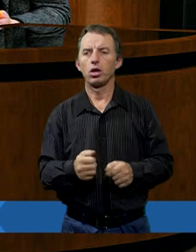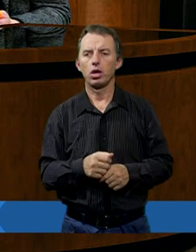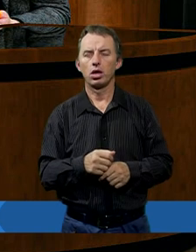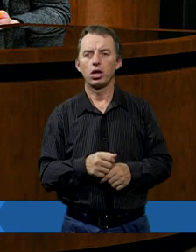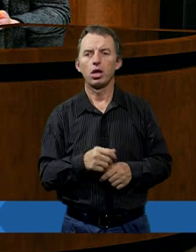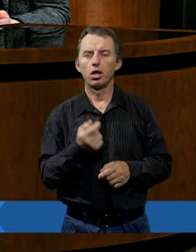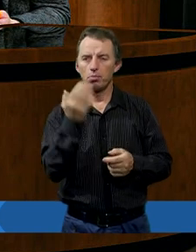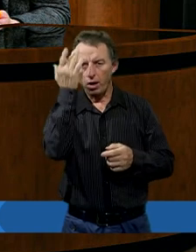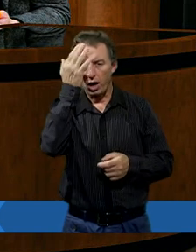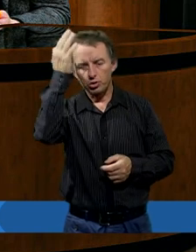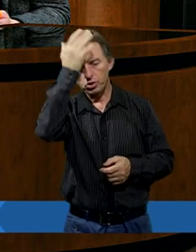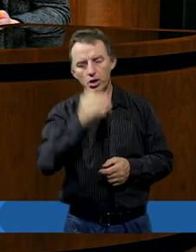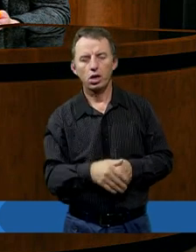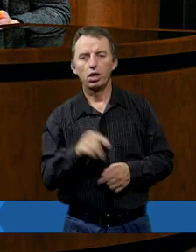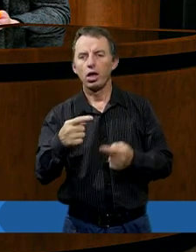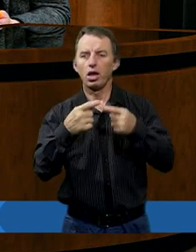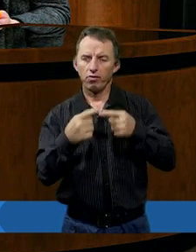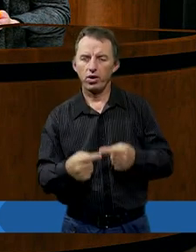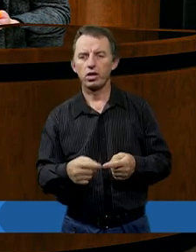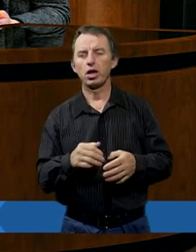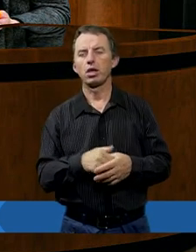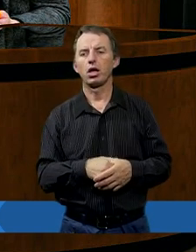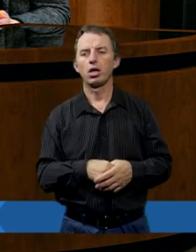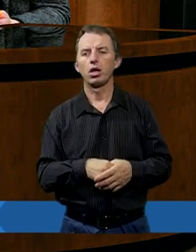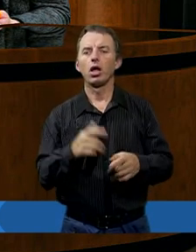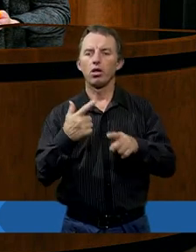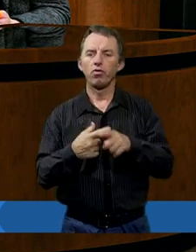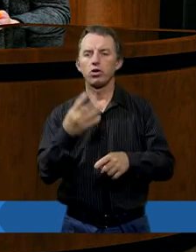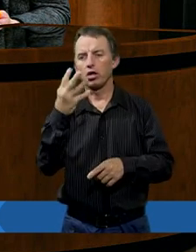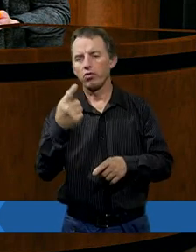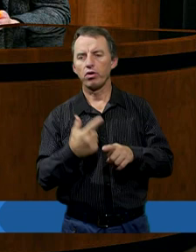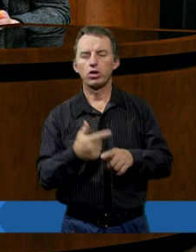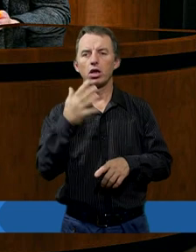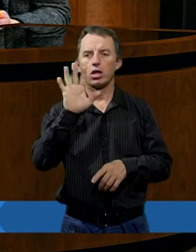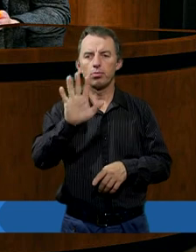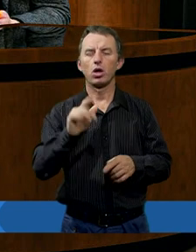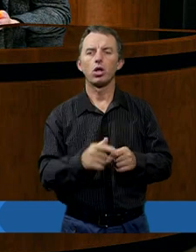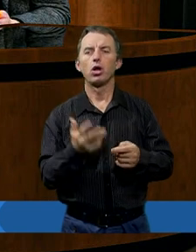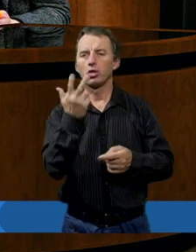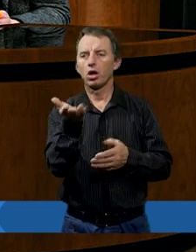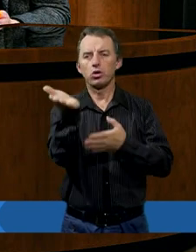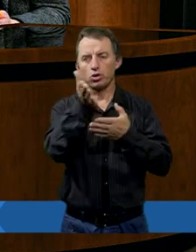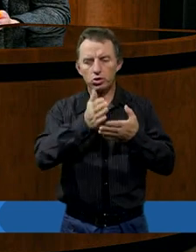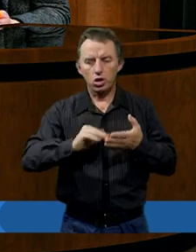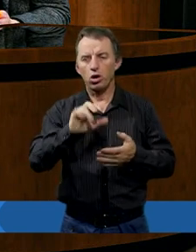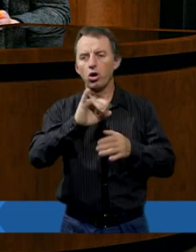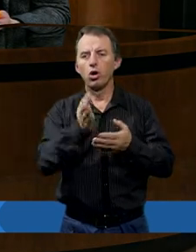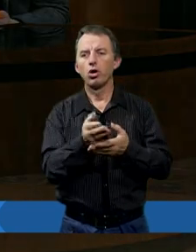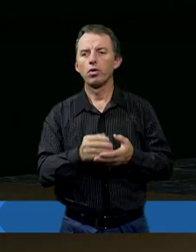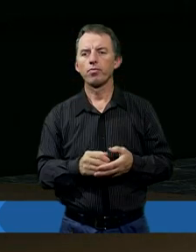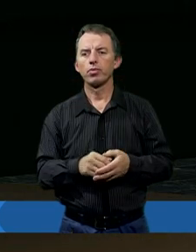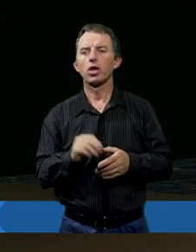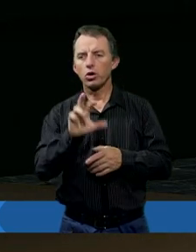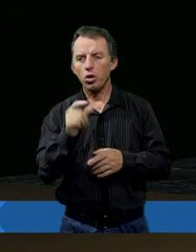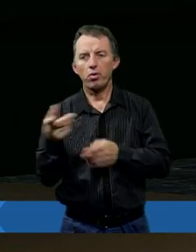tych rozważaniach. Tak, werset 24, 25 tego trzeciego rozdziału. Już